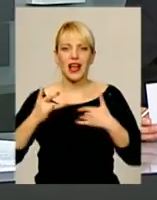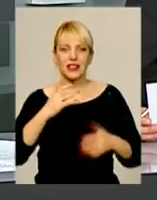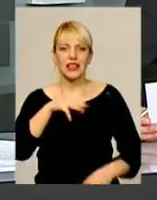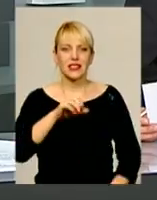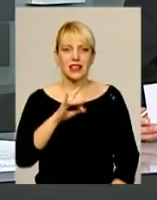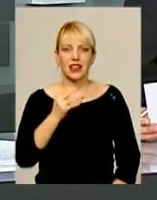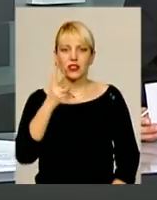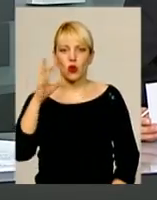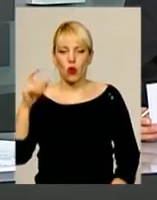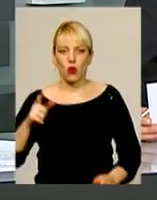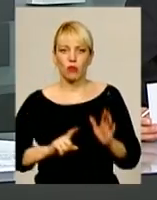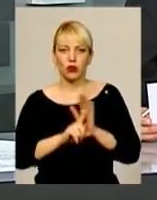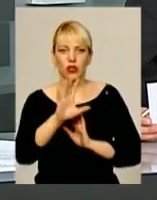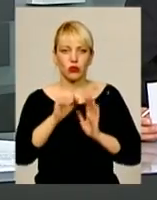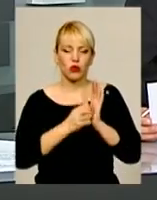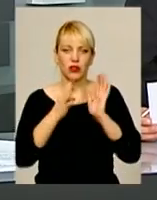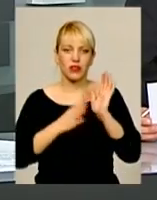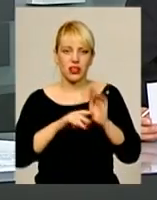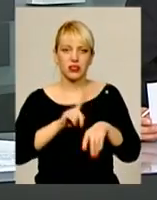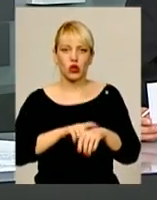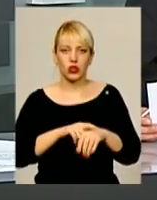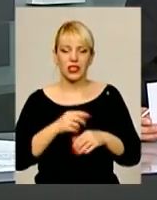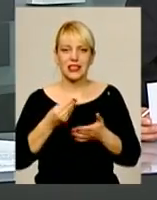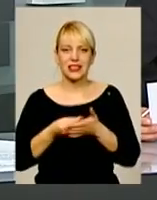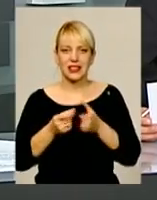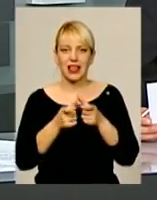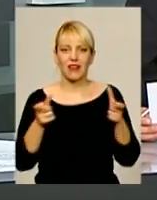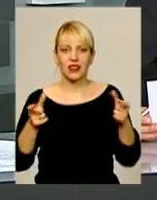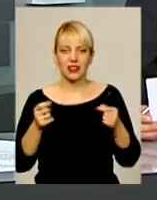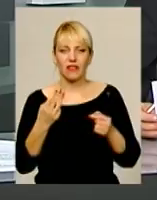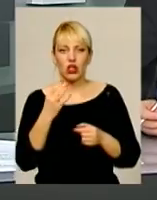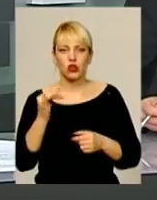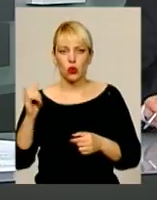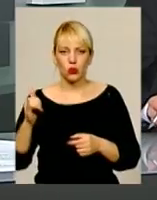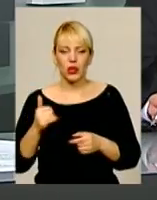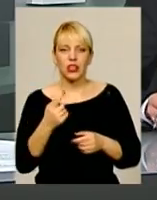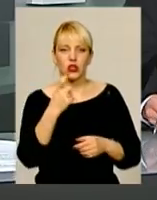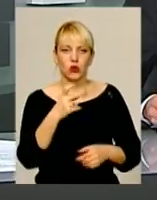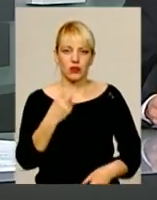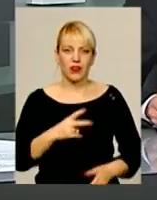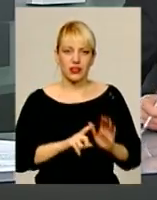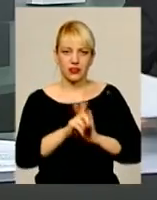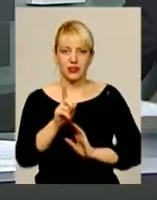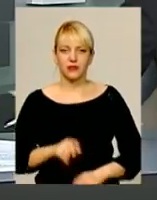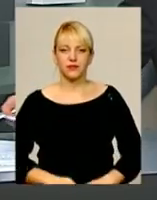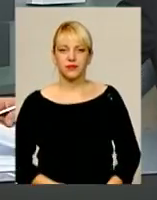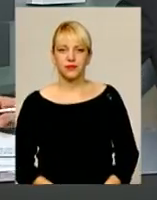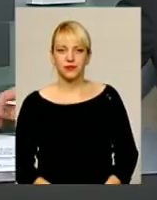Старицького. Початок о 19-й годині ціна квитків на шоу стартує від 120 гривень.